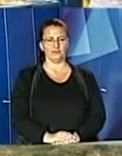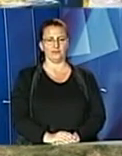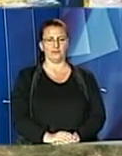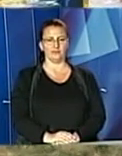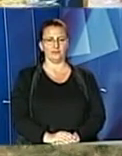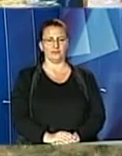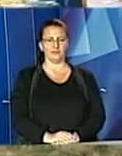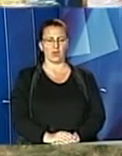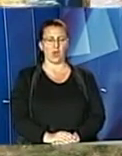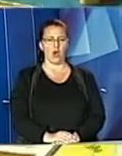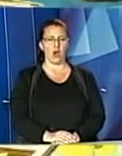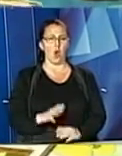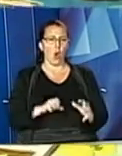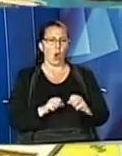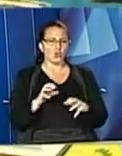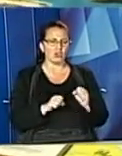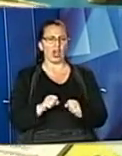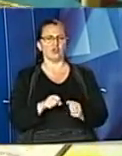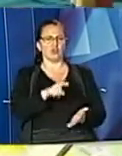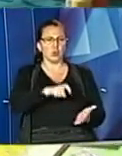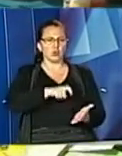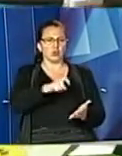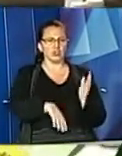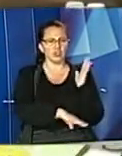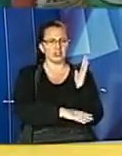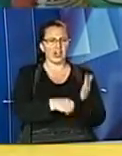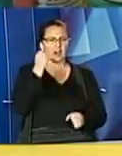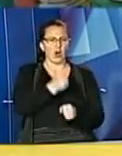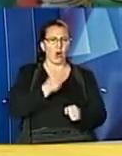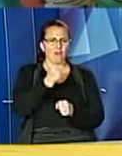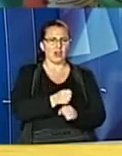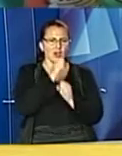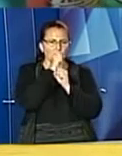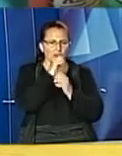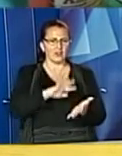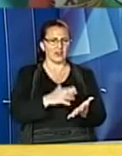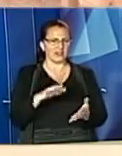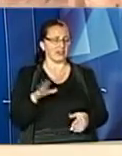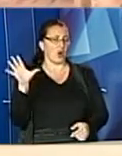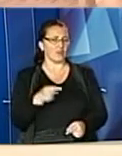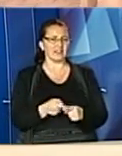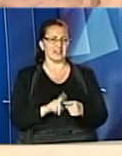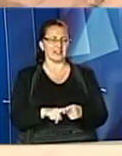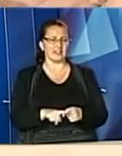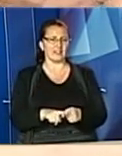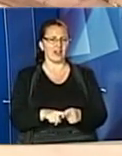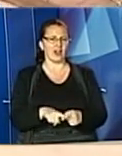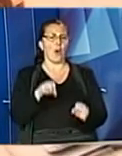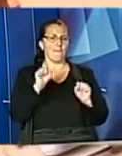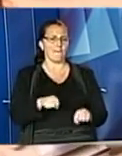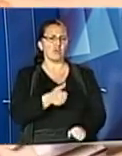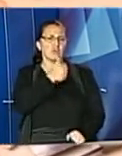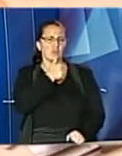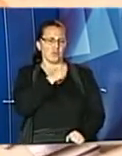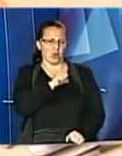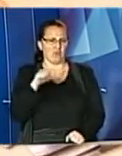Джулярство, гончарство, майстер-класи, сточіння дерева, щяковальства та видування скла. Майже усі процеси цих ремесел можна спробувати власноруч.